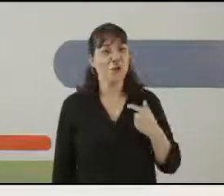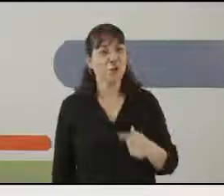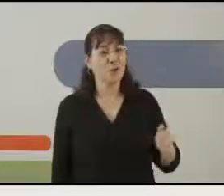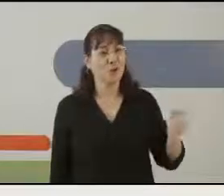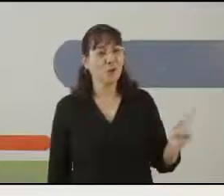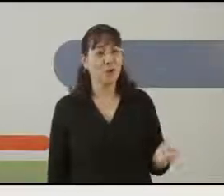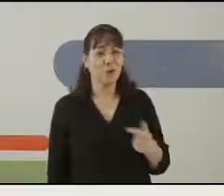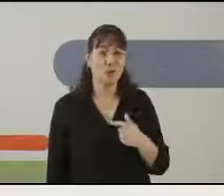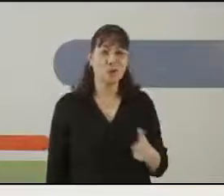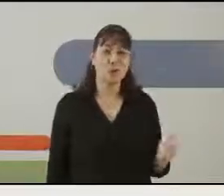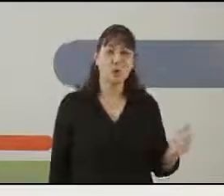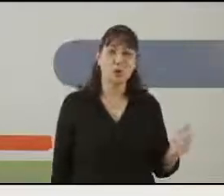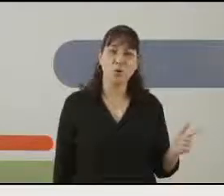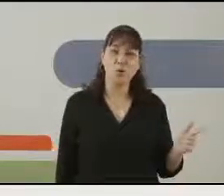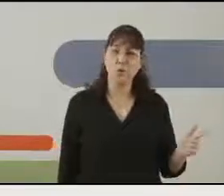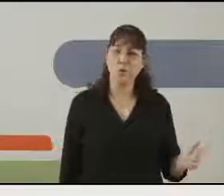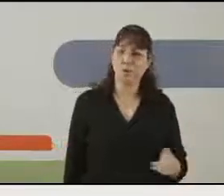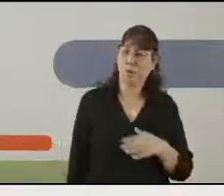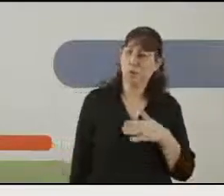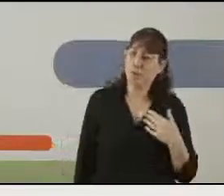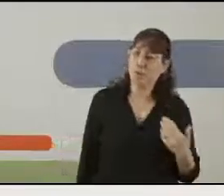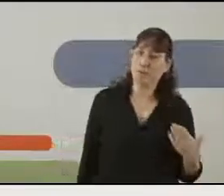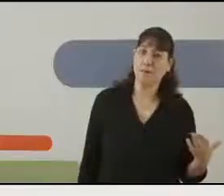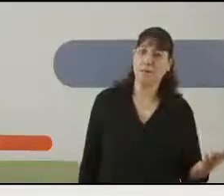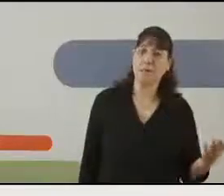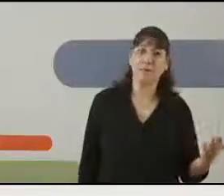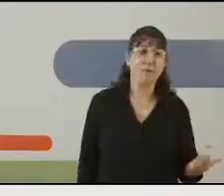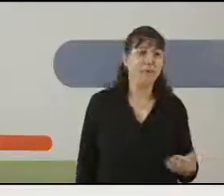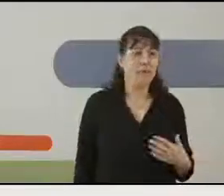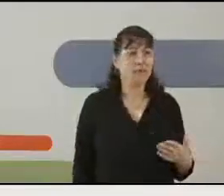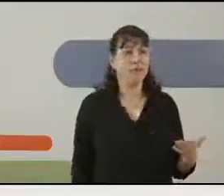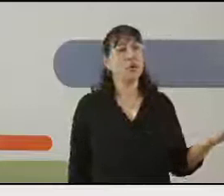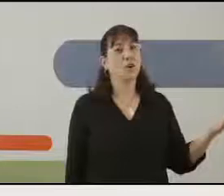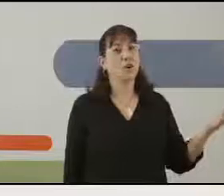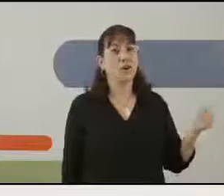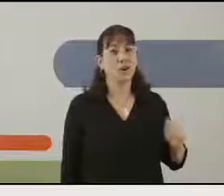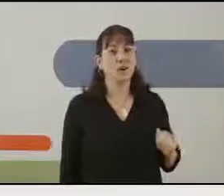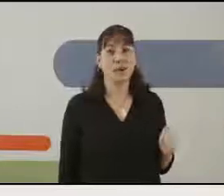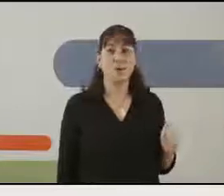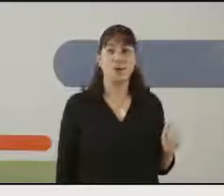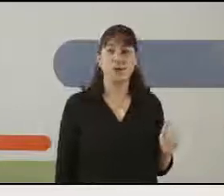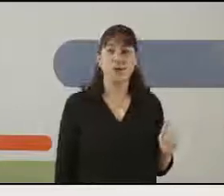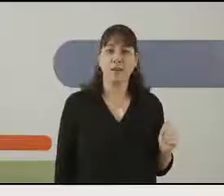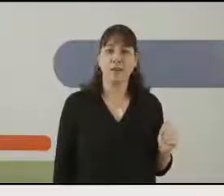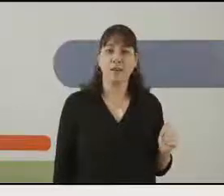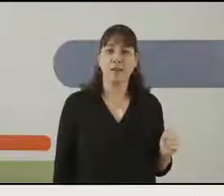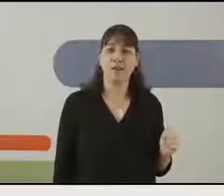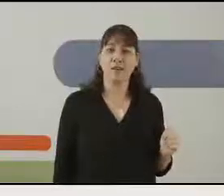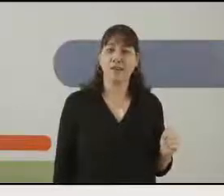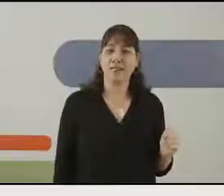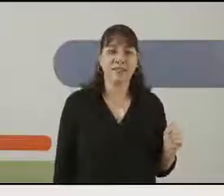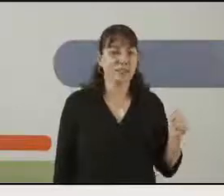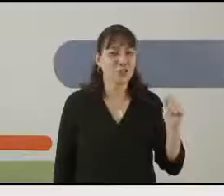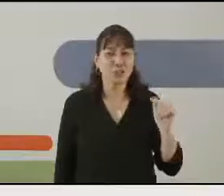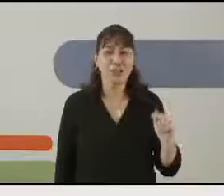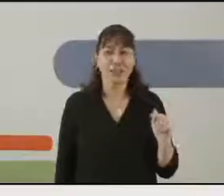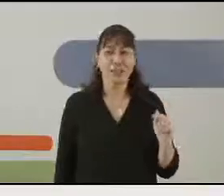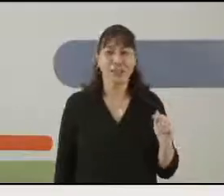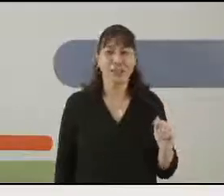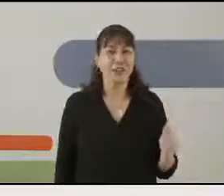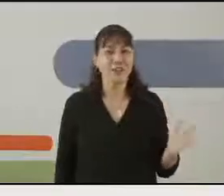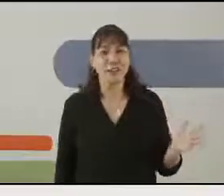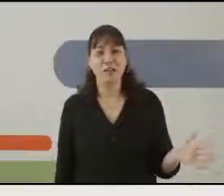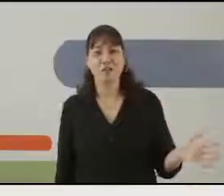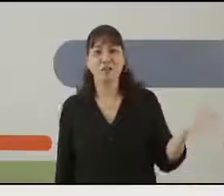קו-קו-קו-קו-קו. הוא יזמר עד אור הבוקר. שיר